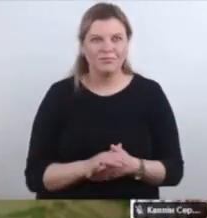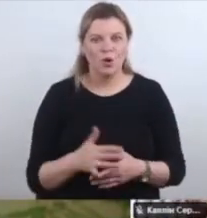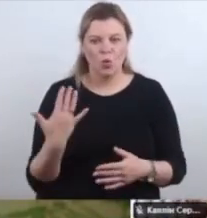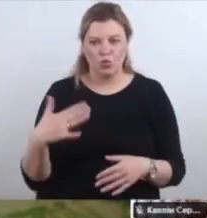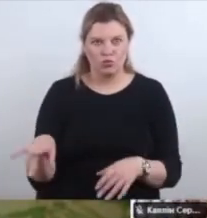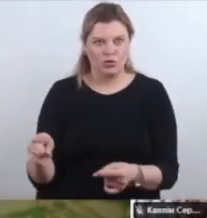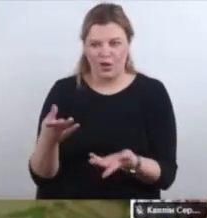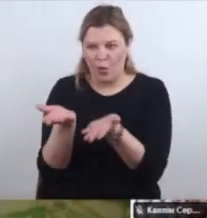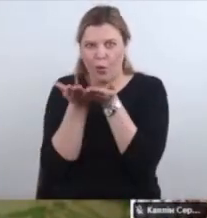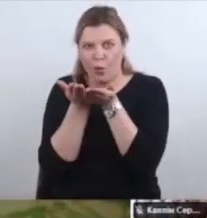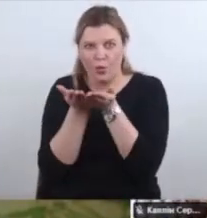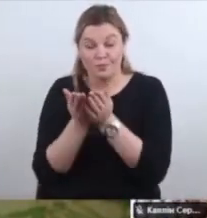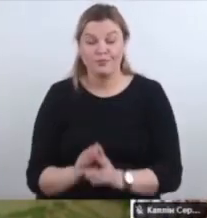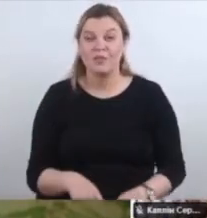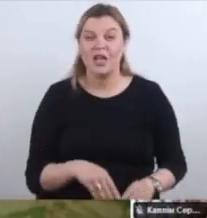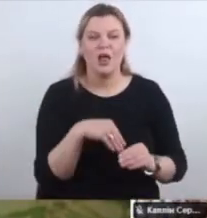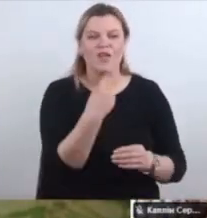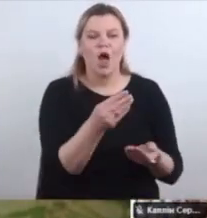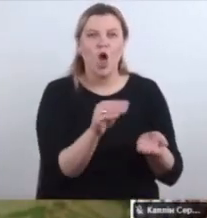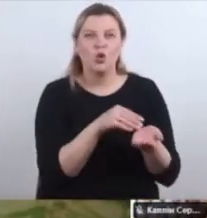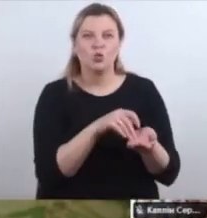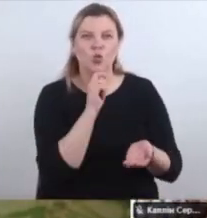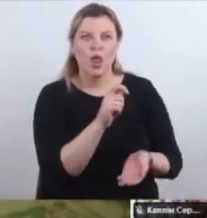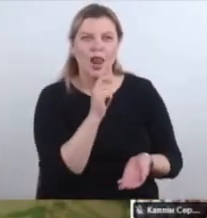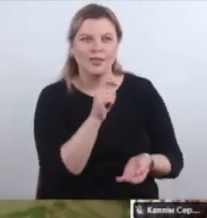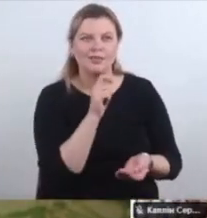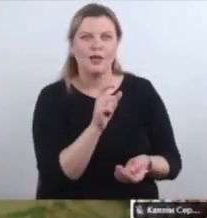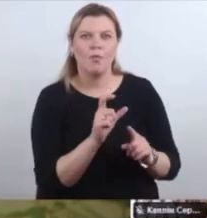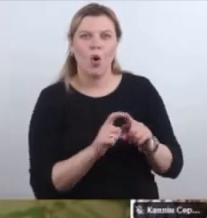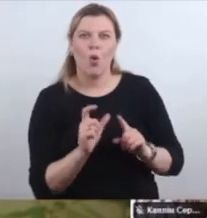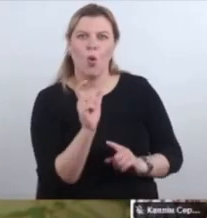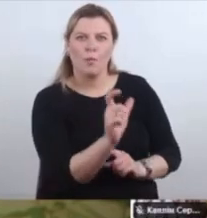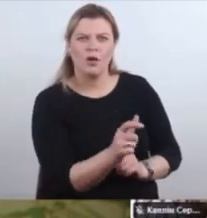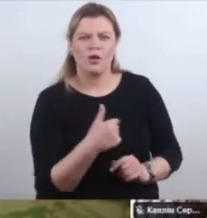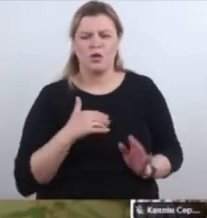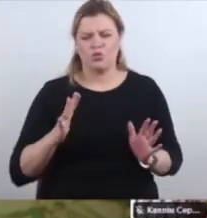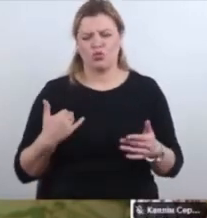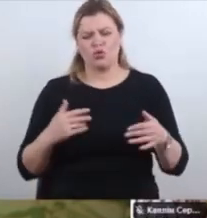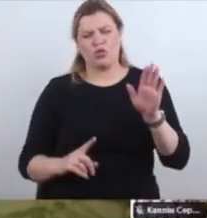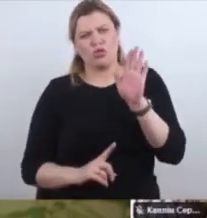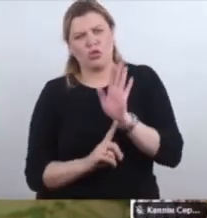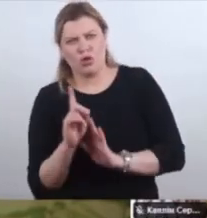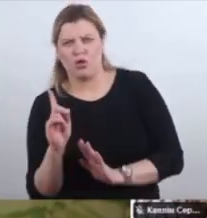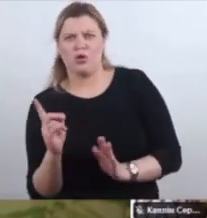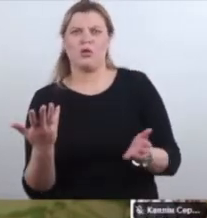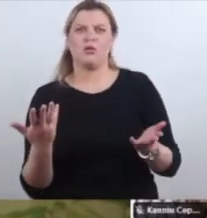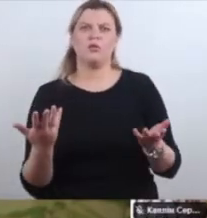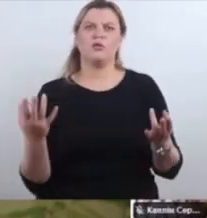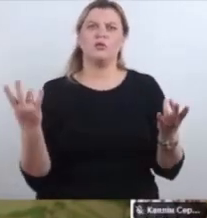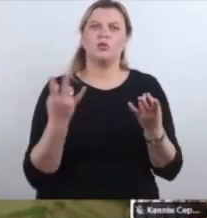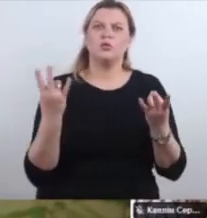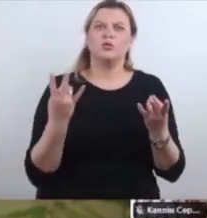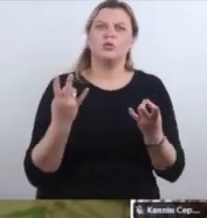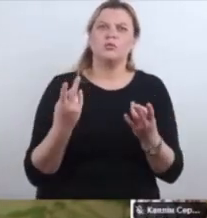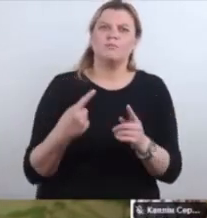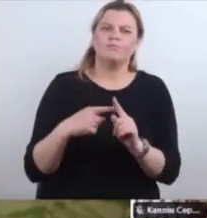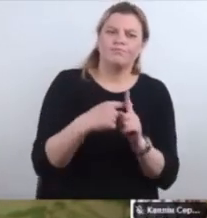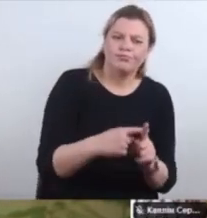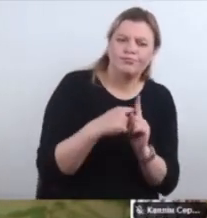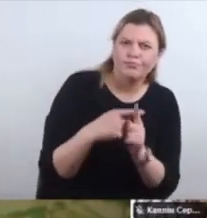Надавали журналістам коментар в кулуарах, що це ви тільки прийшли, що треба було піти на уступки.